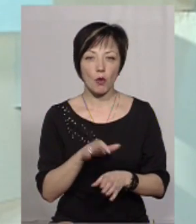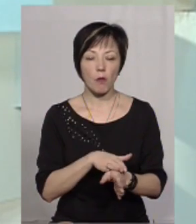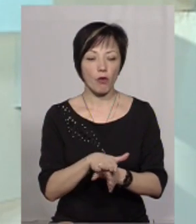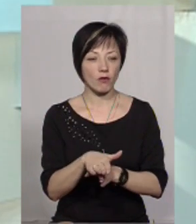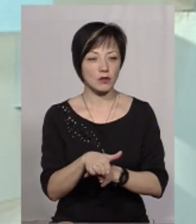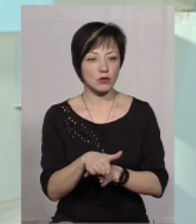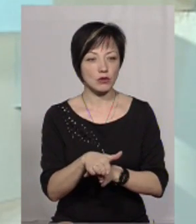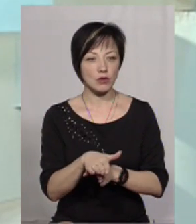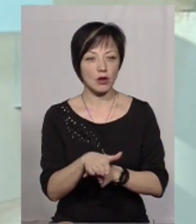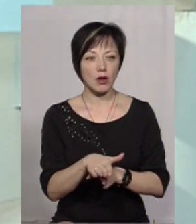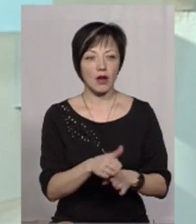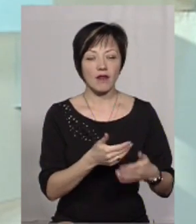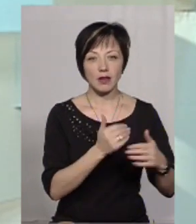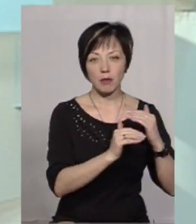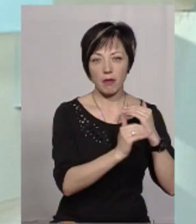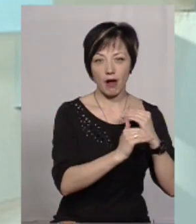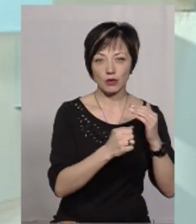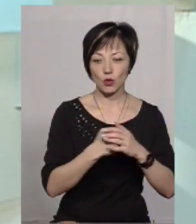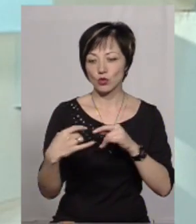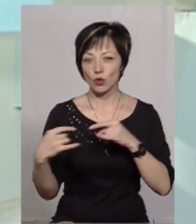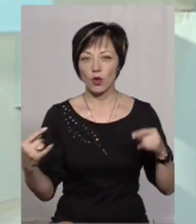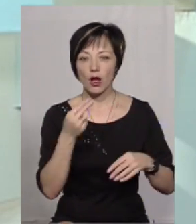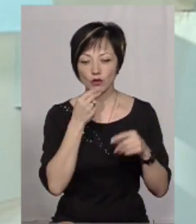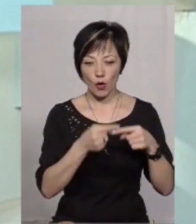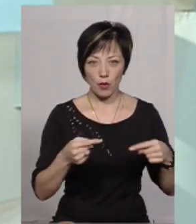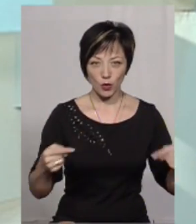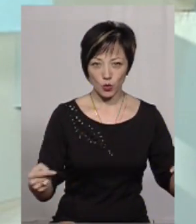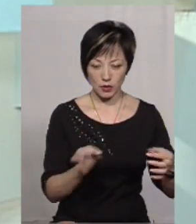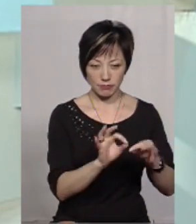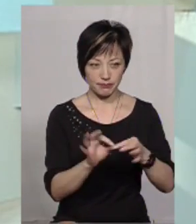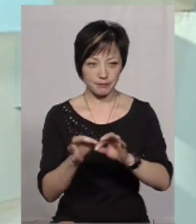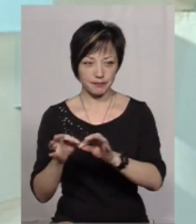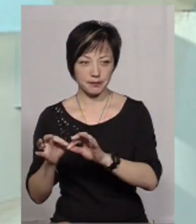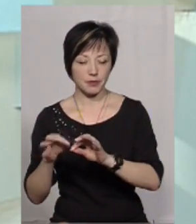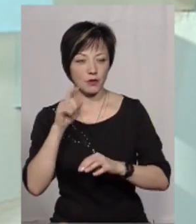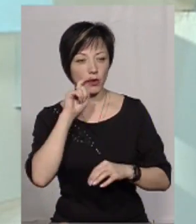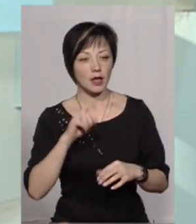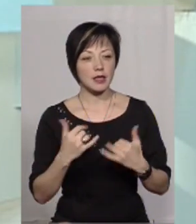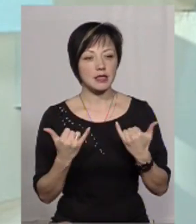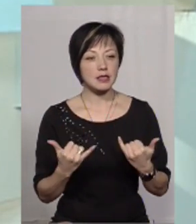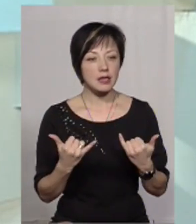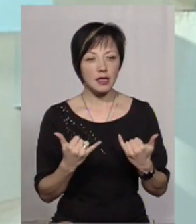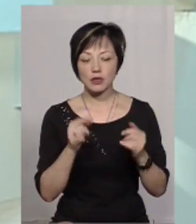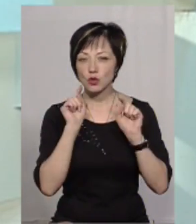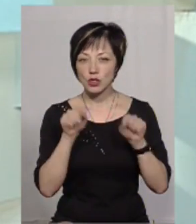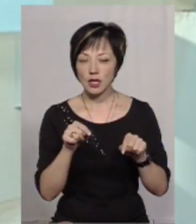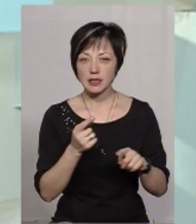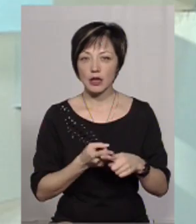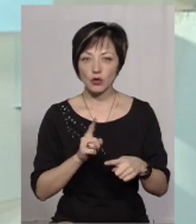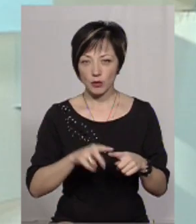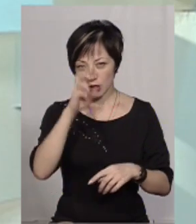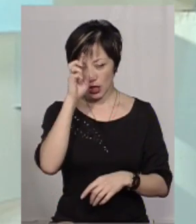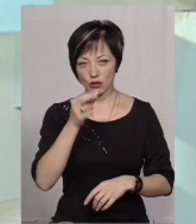повністю від лану до столу харчової продукції тут у нас в Україні. І зараз ми зосереджені на тому, це